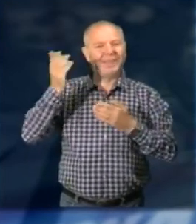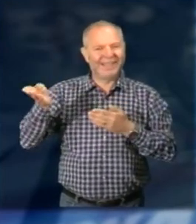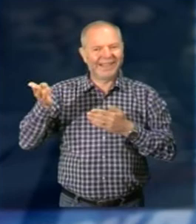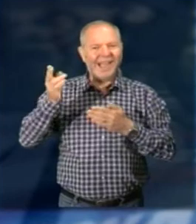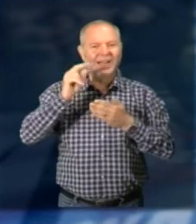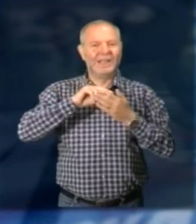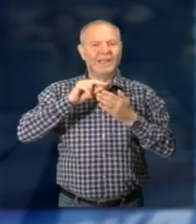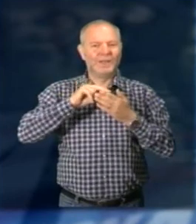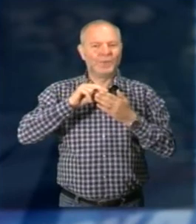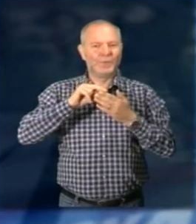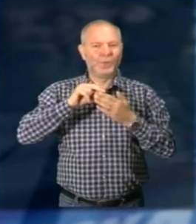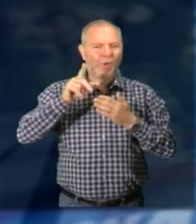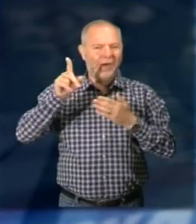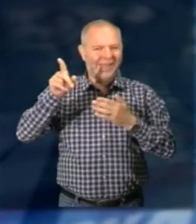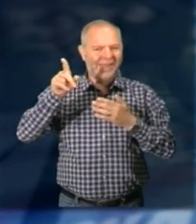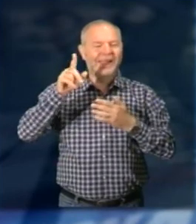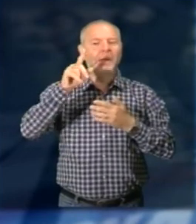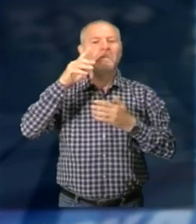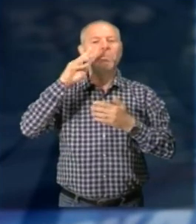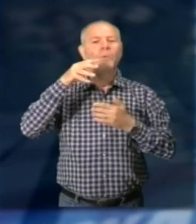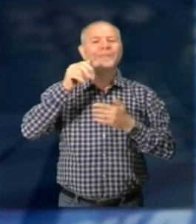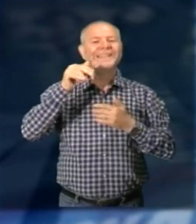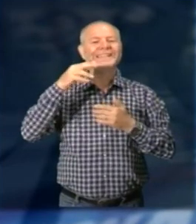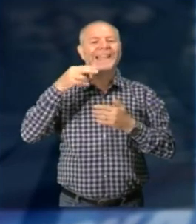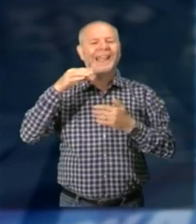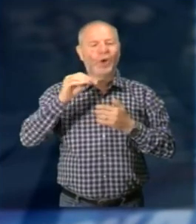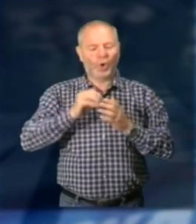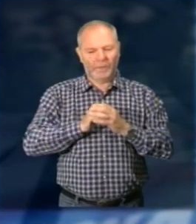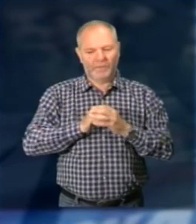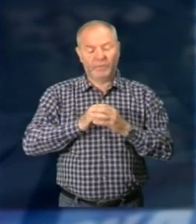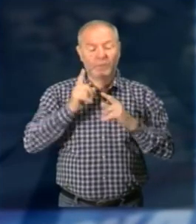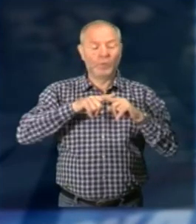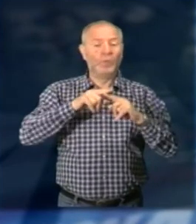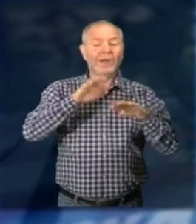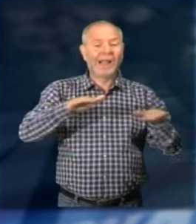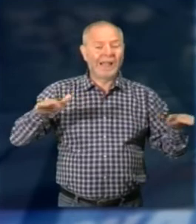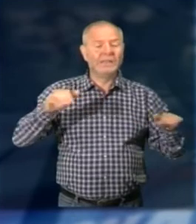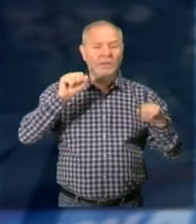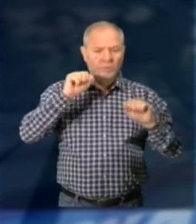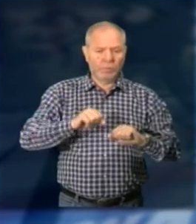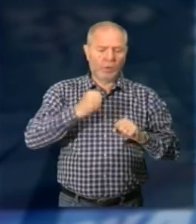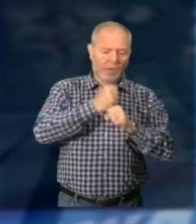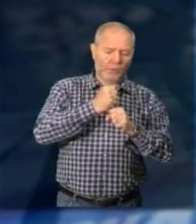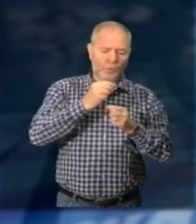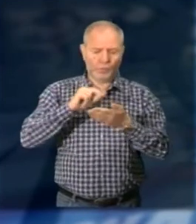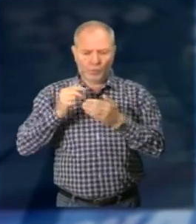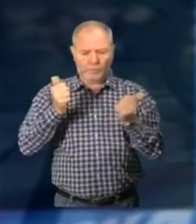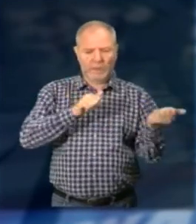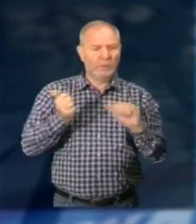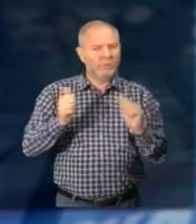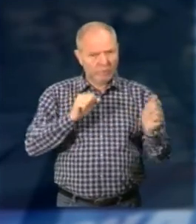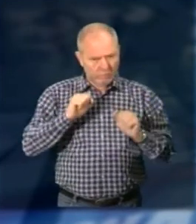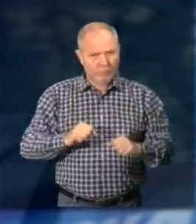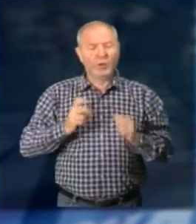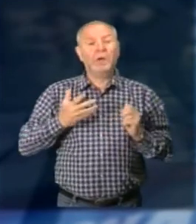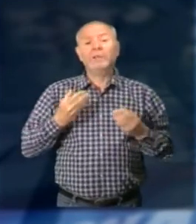primaria del comune di Montescheno E dà la possibilità ai ragazzi di svolgere l'alternanza scuola-lavoro E ha molto